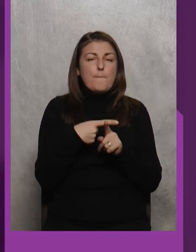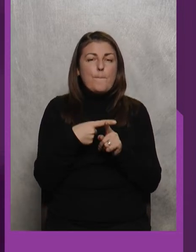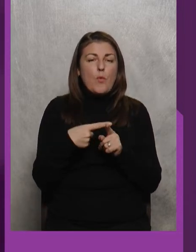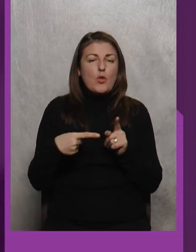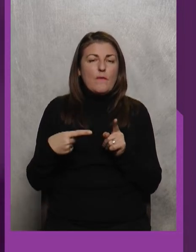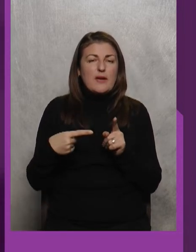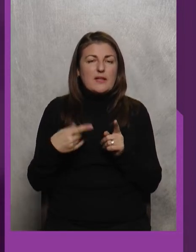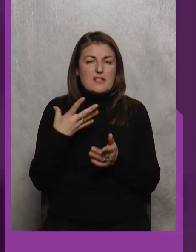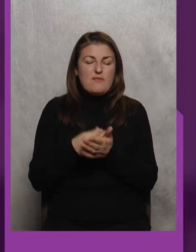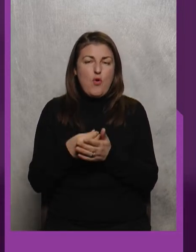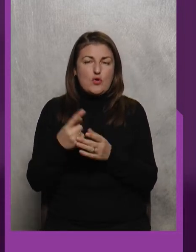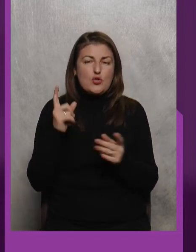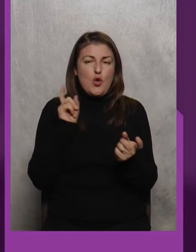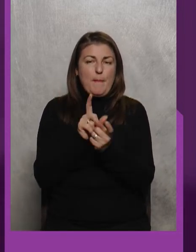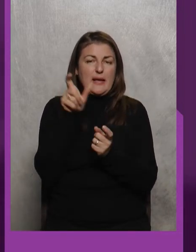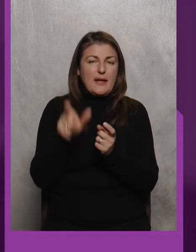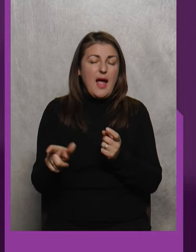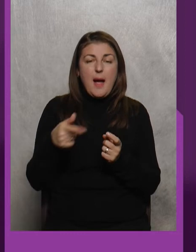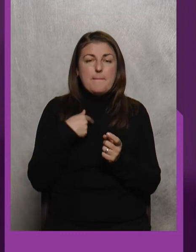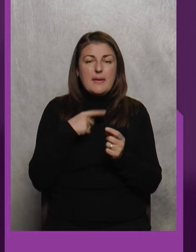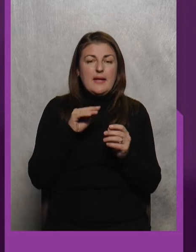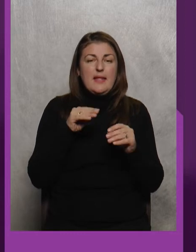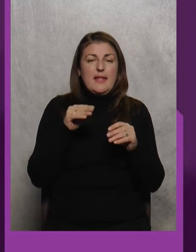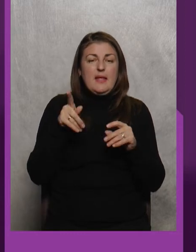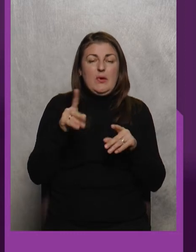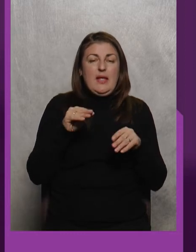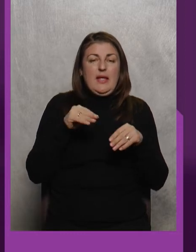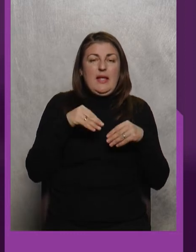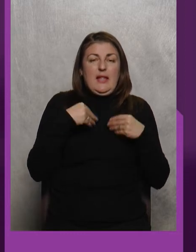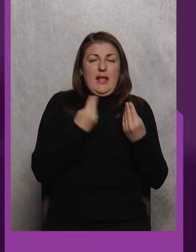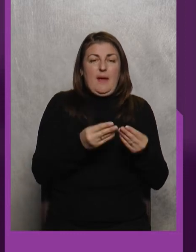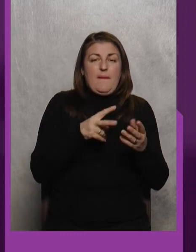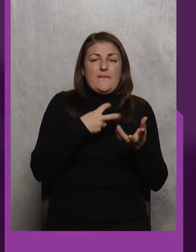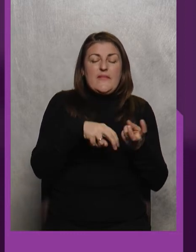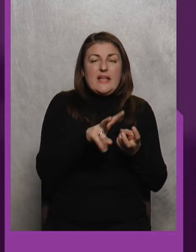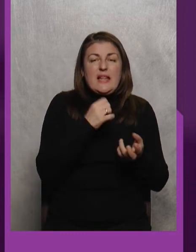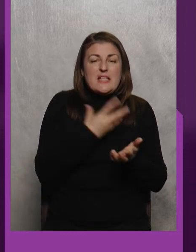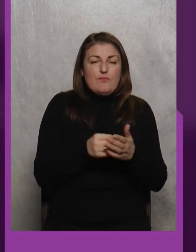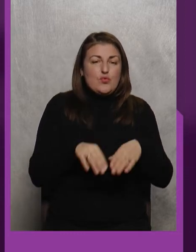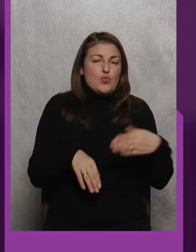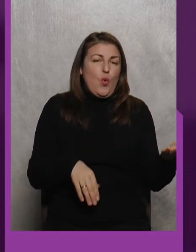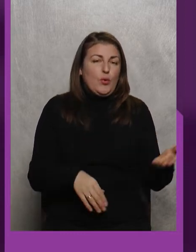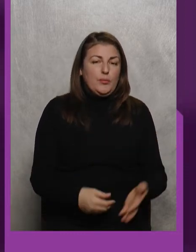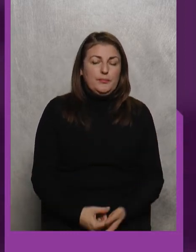свого суперника Майже не даємо вийти на свою сторону